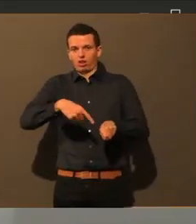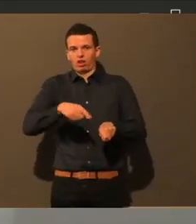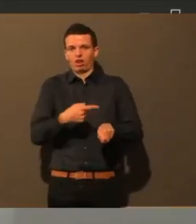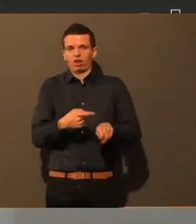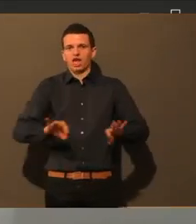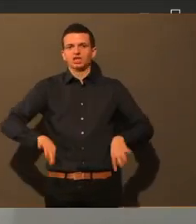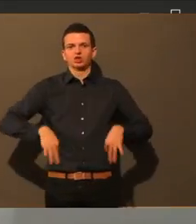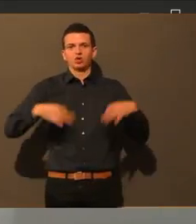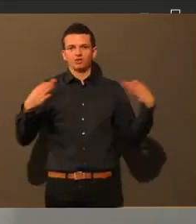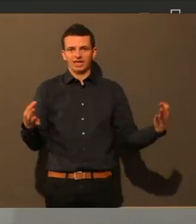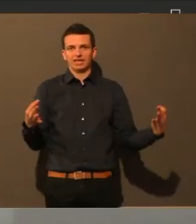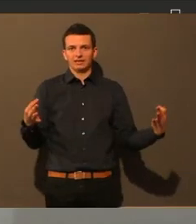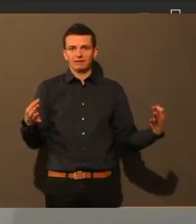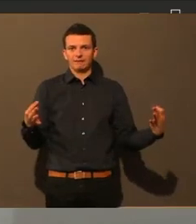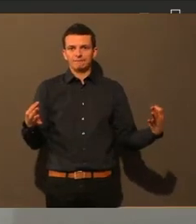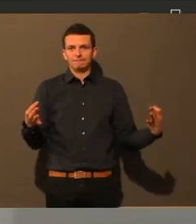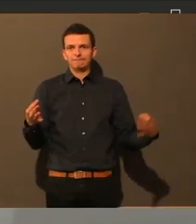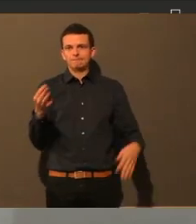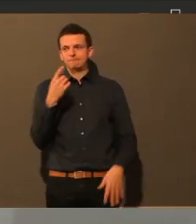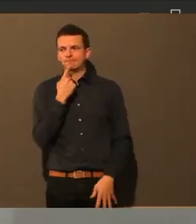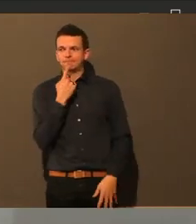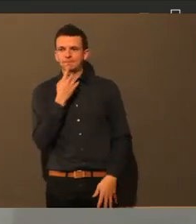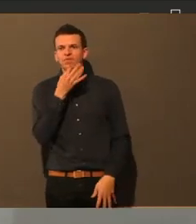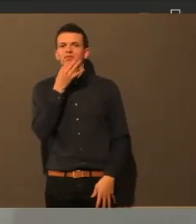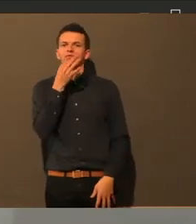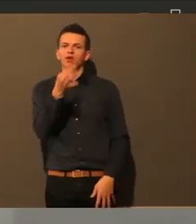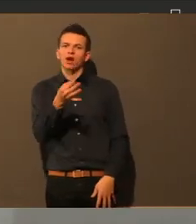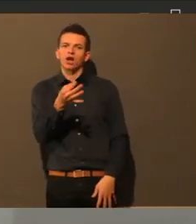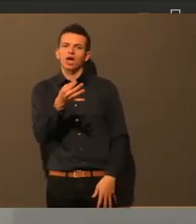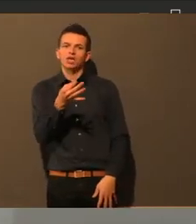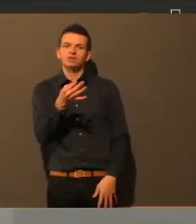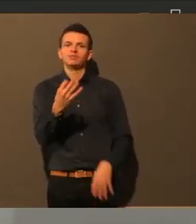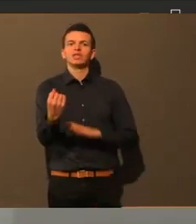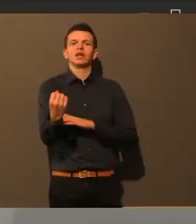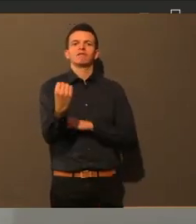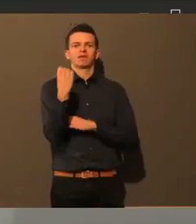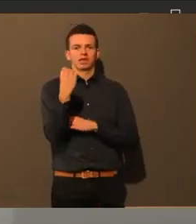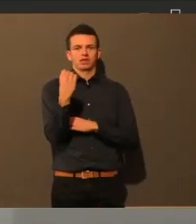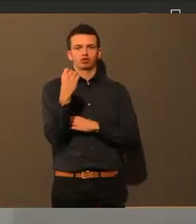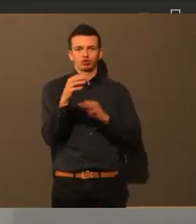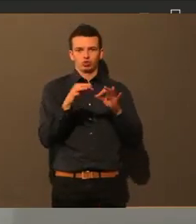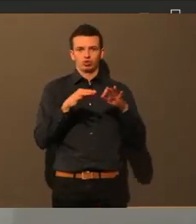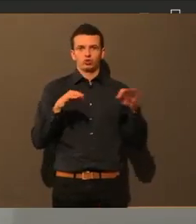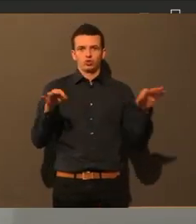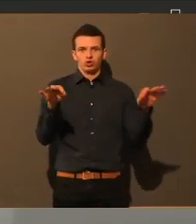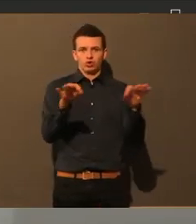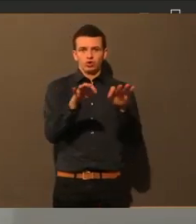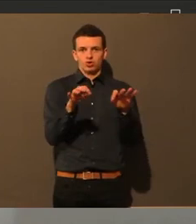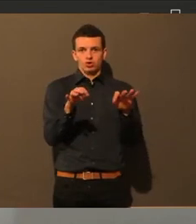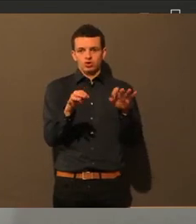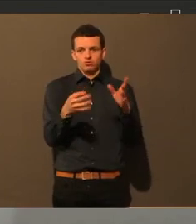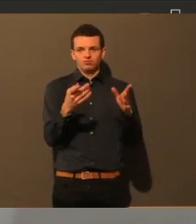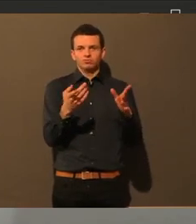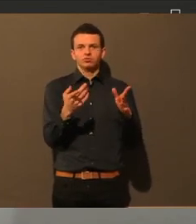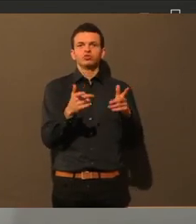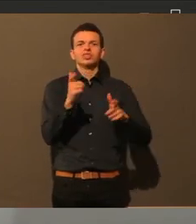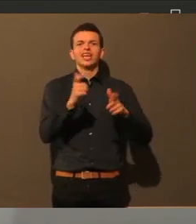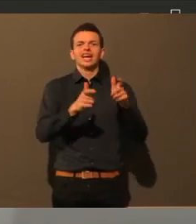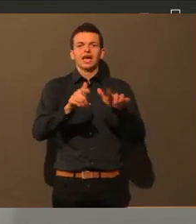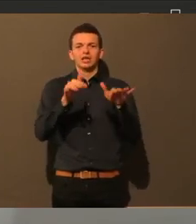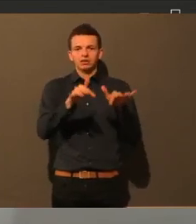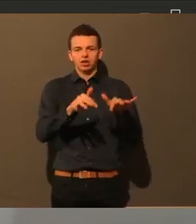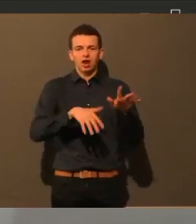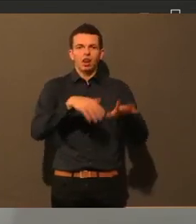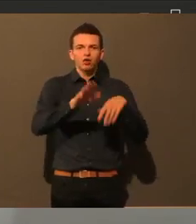Können Fitnessstudios, ihre Geräte den Leuten für sechs Wochen, ich schätze, der Lockdown geht jetzt, okay, bis Mitte, Ende Januar. Wer